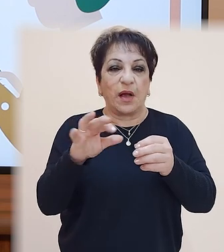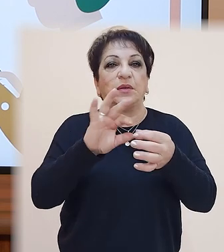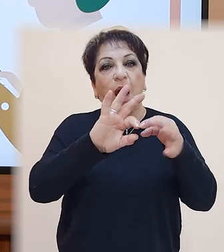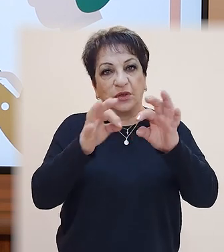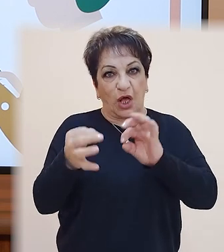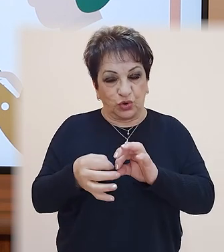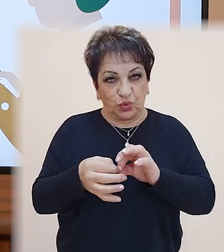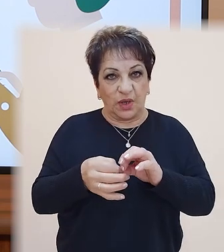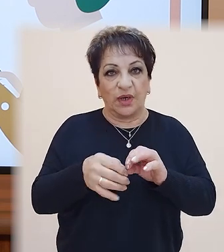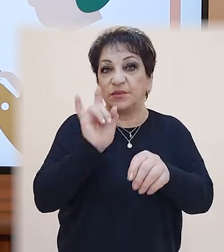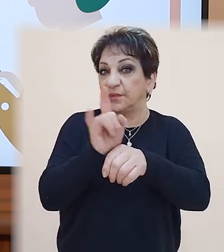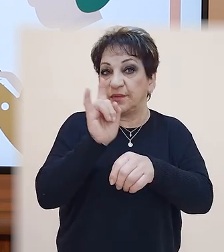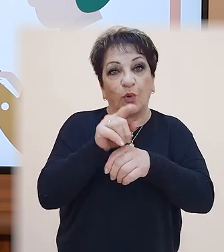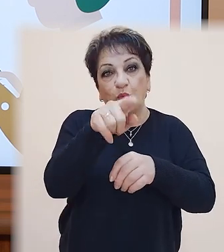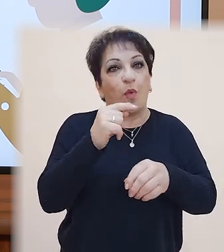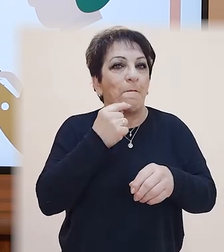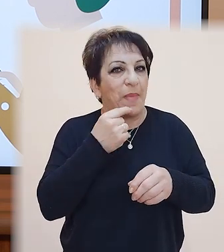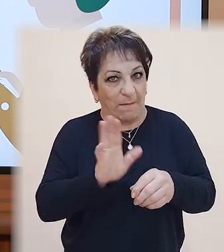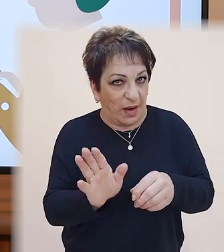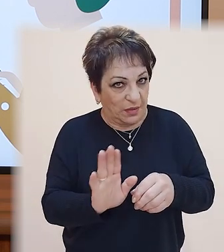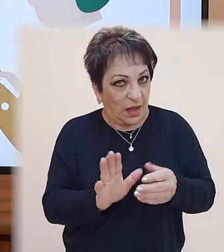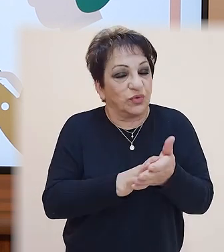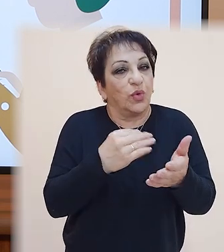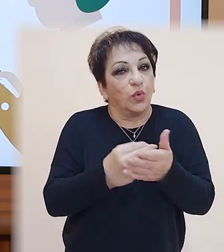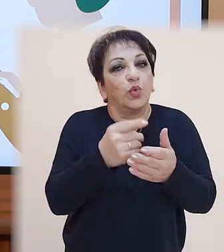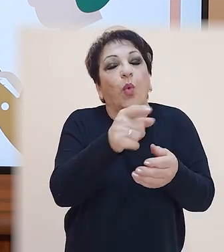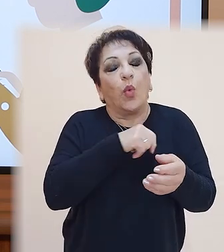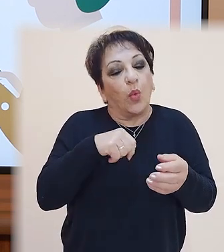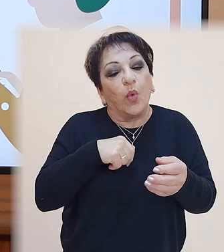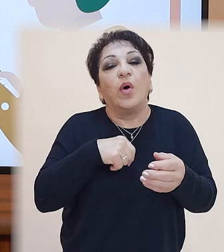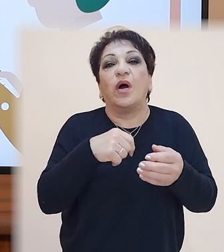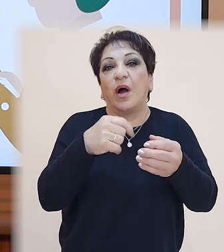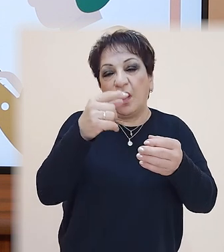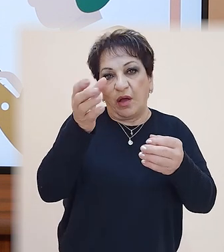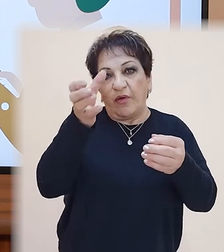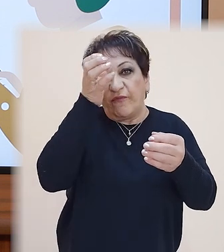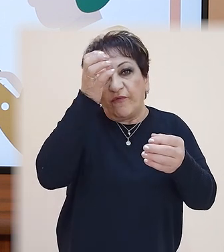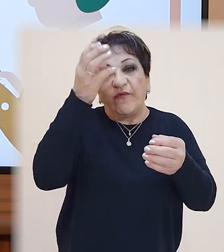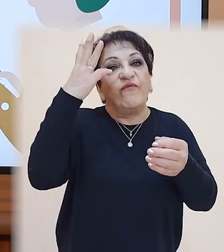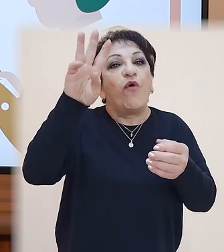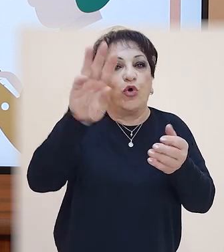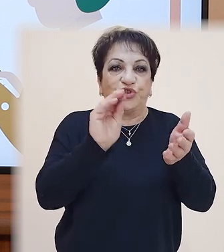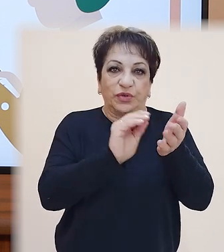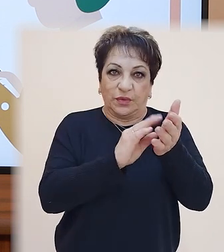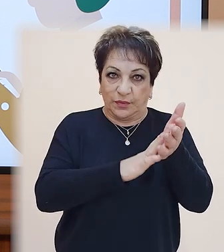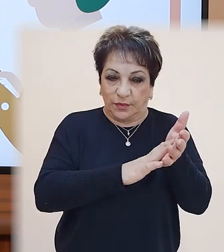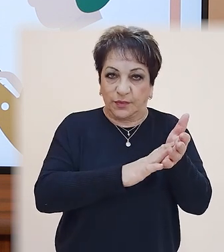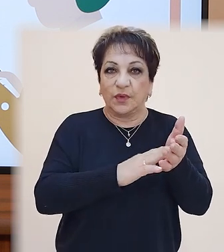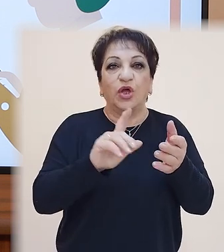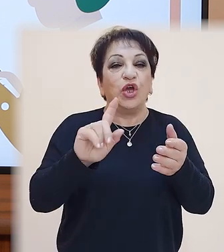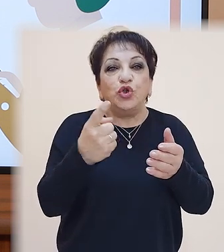արեստական ուրեն տեկստը բարթացնենք, այլ հասկանանք նախադայության ոճական արժեք է, ինչ ու ենք մենք բարդ